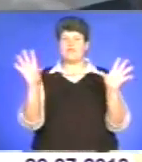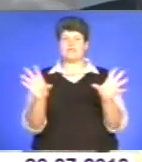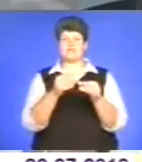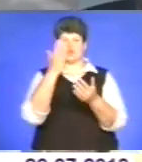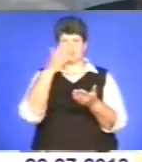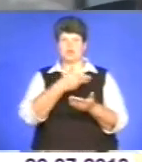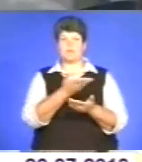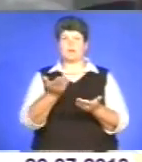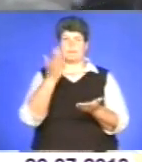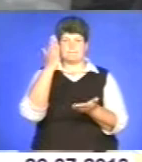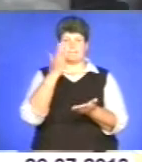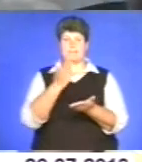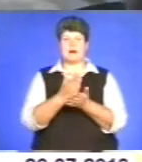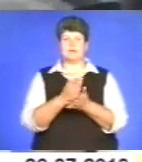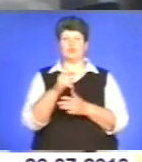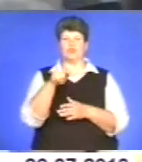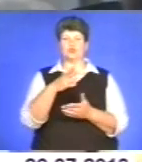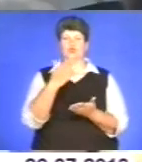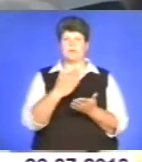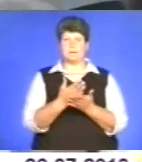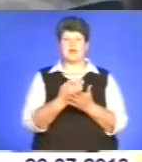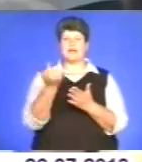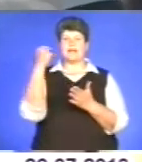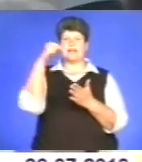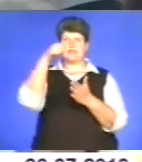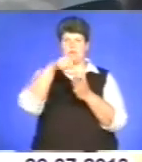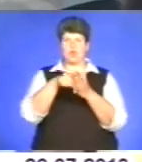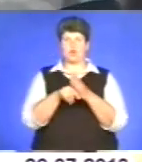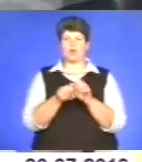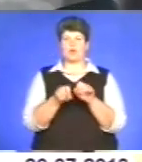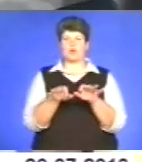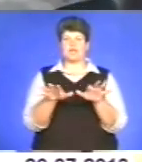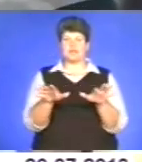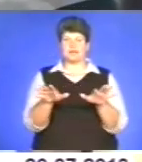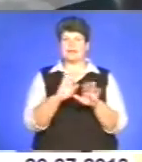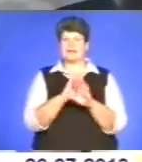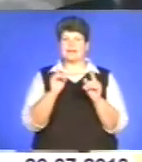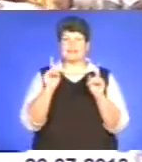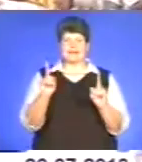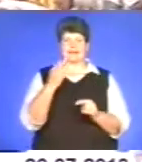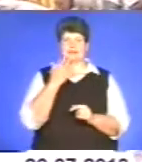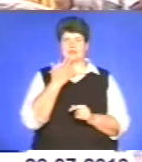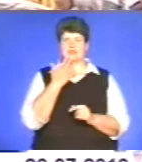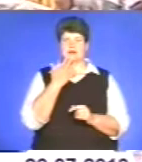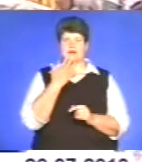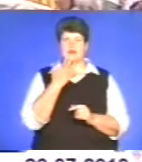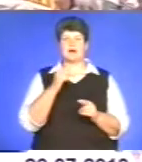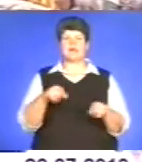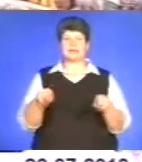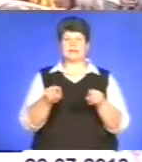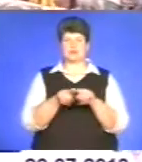маємо, воно має глибоке коріння не лише національне, а також і